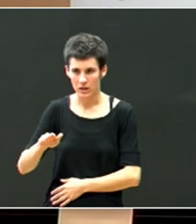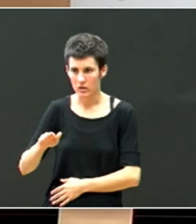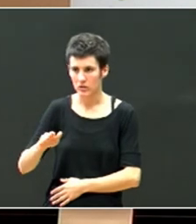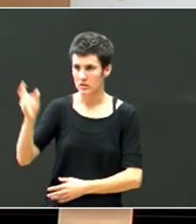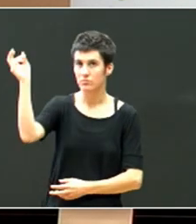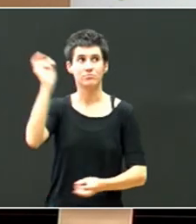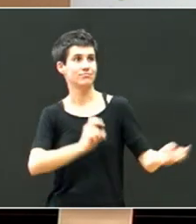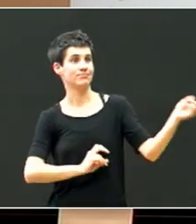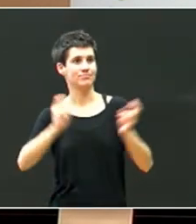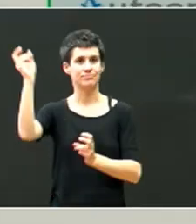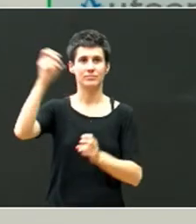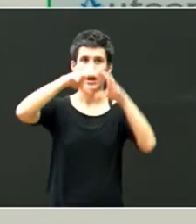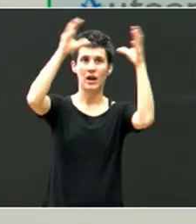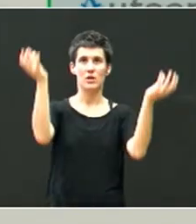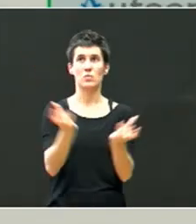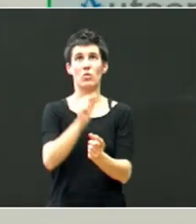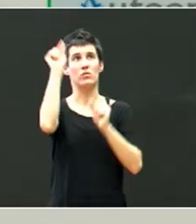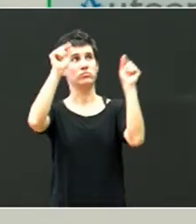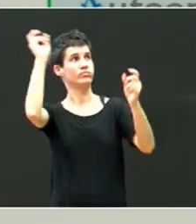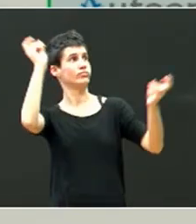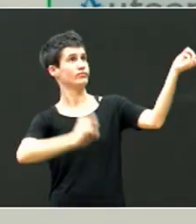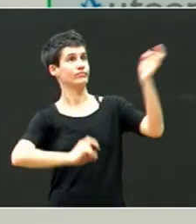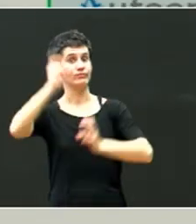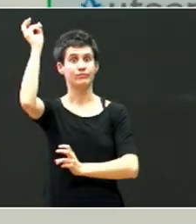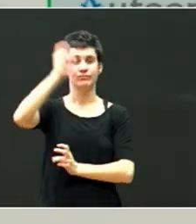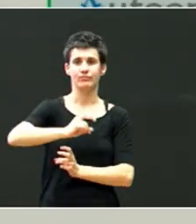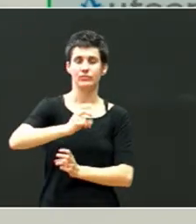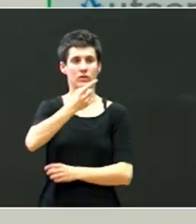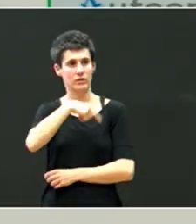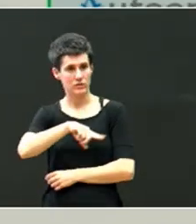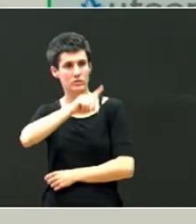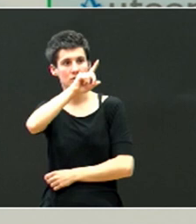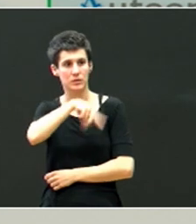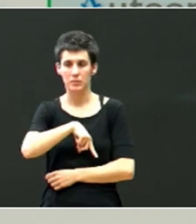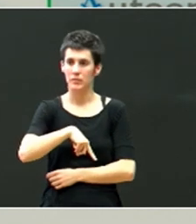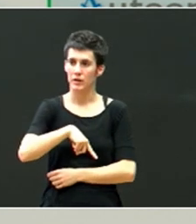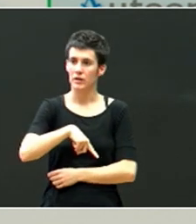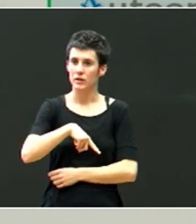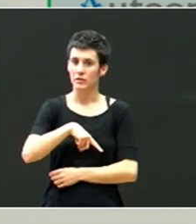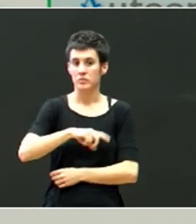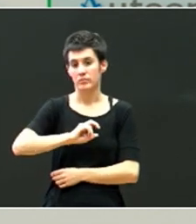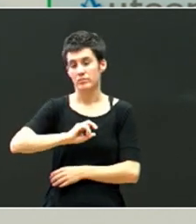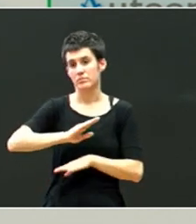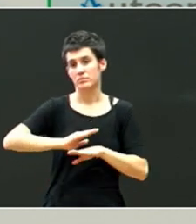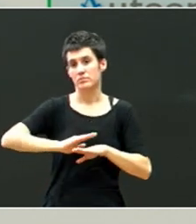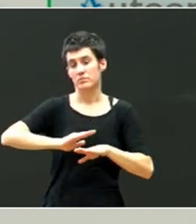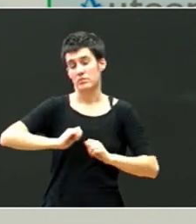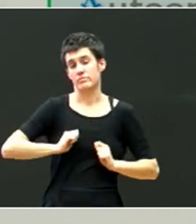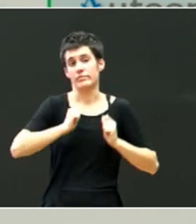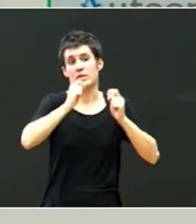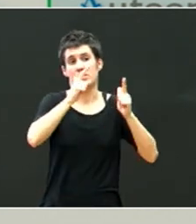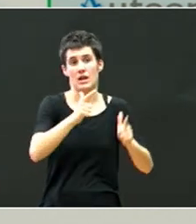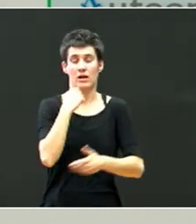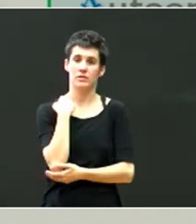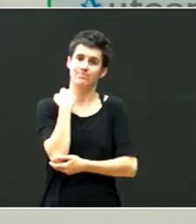leku desberdinetatik, eta hauek ere, bestentzat daude indartzen neurriak, izkuntzako indartzen neurriak,